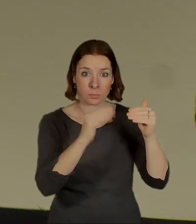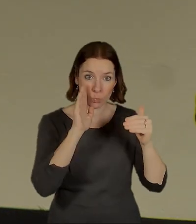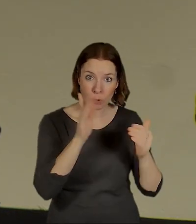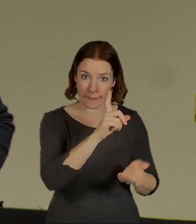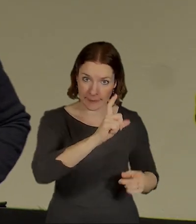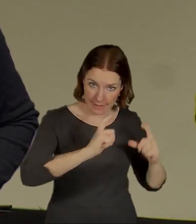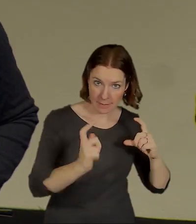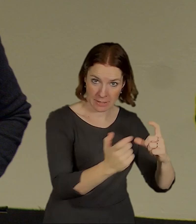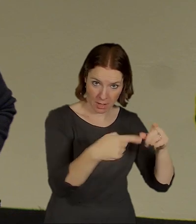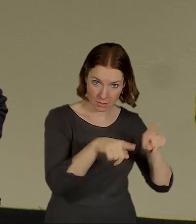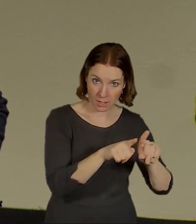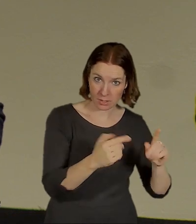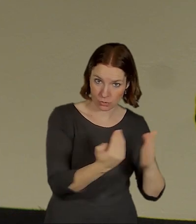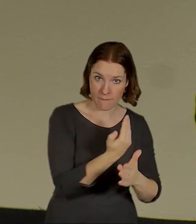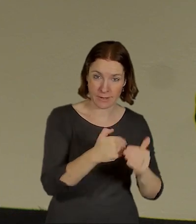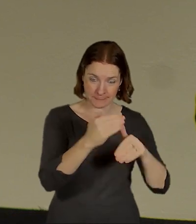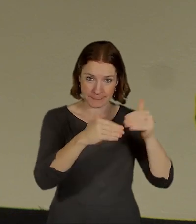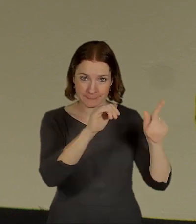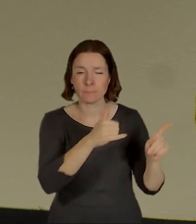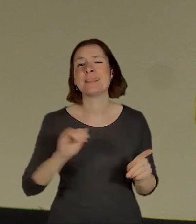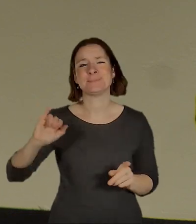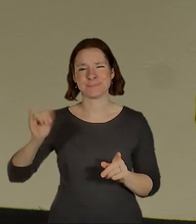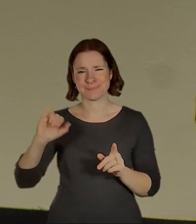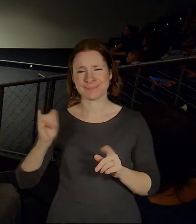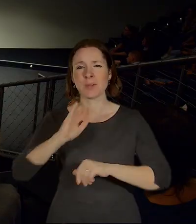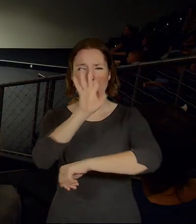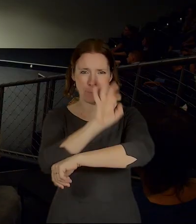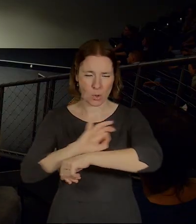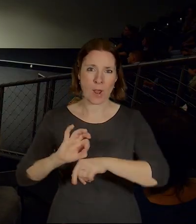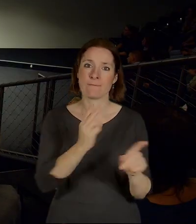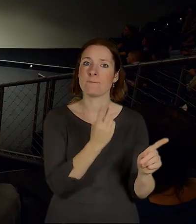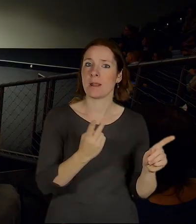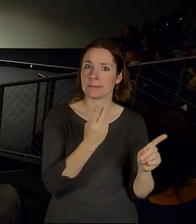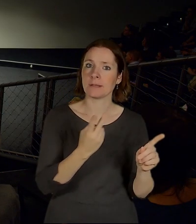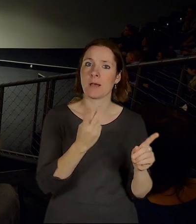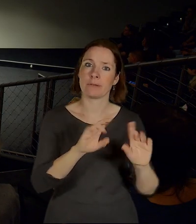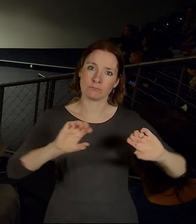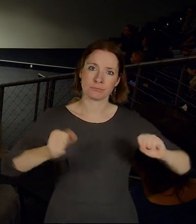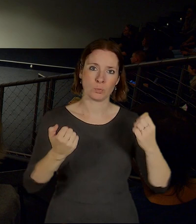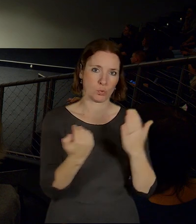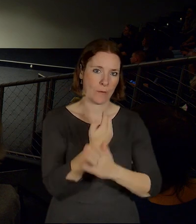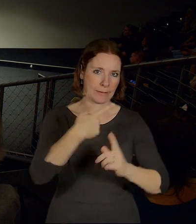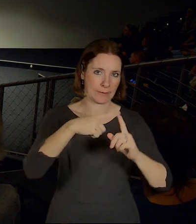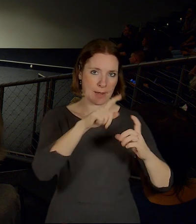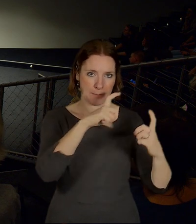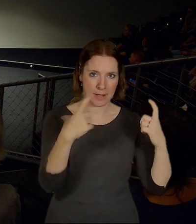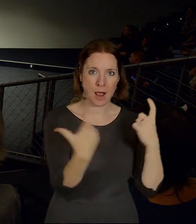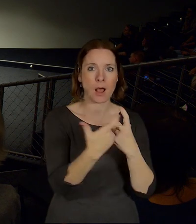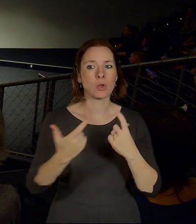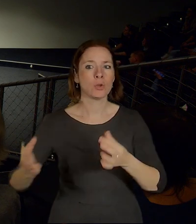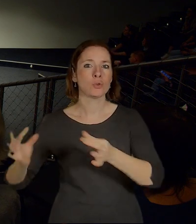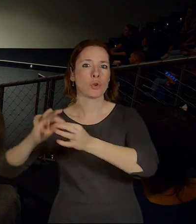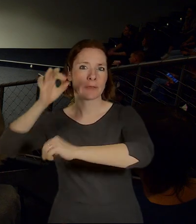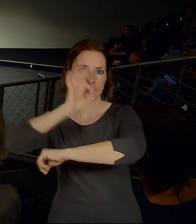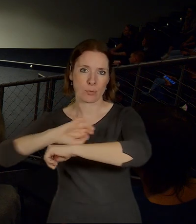teoreticky mohli mít taky? Ano, tenhle ten projekt je vlastně součástí projektu trať na letiště, který tedy